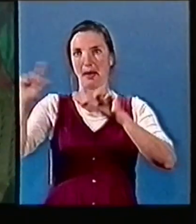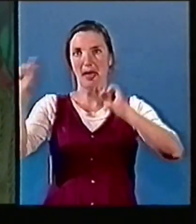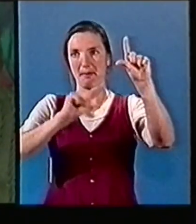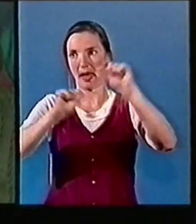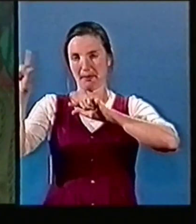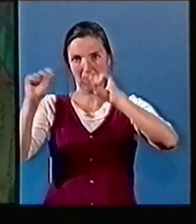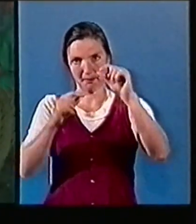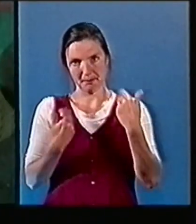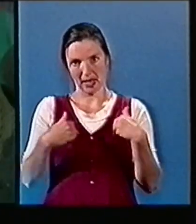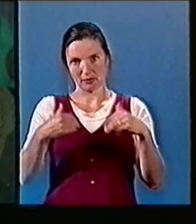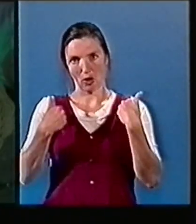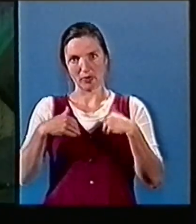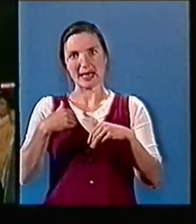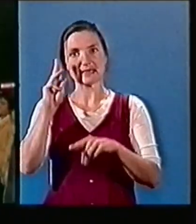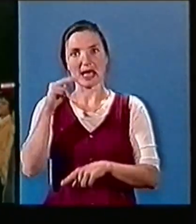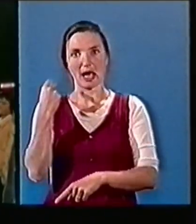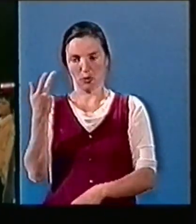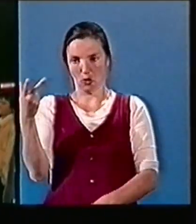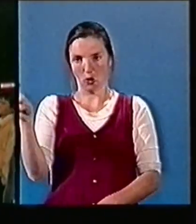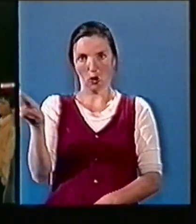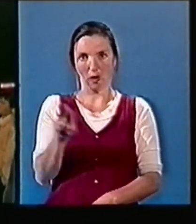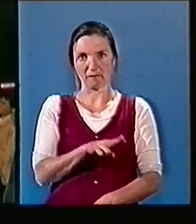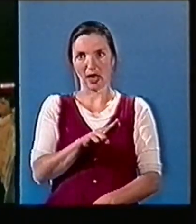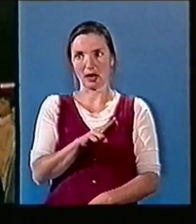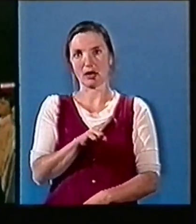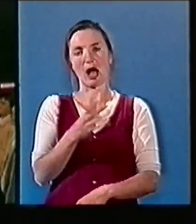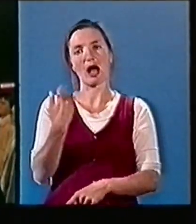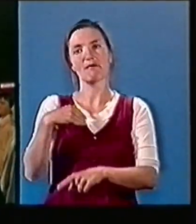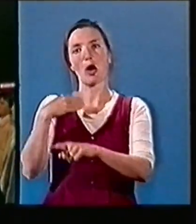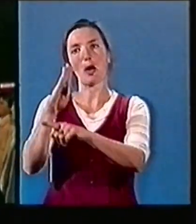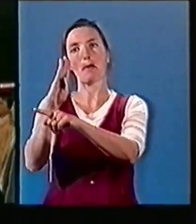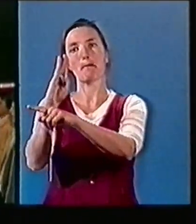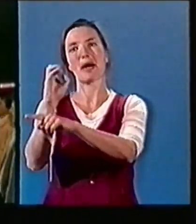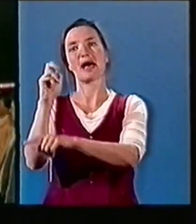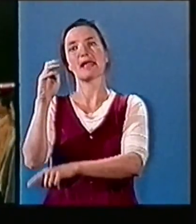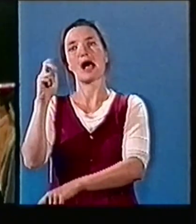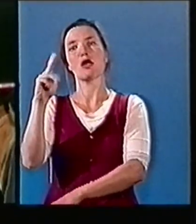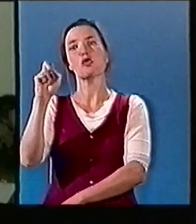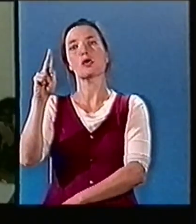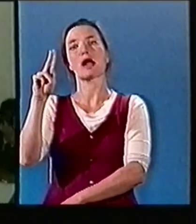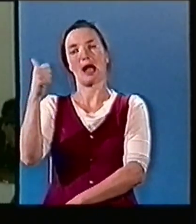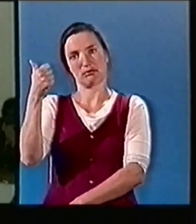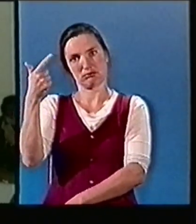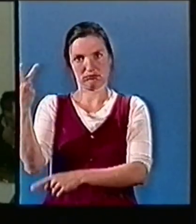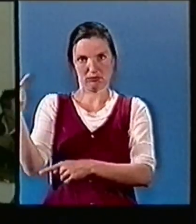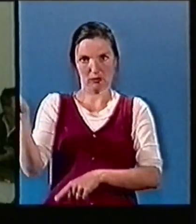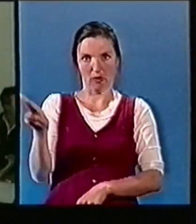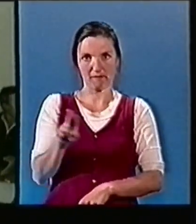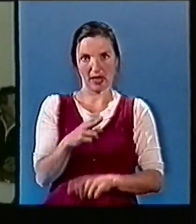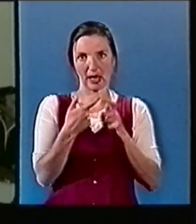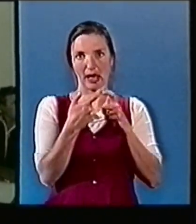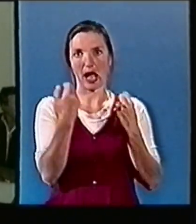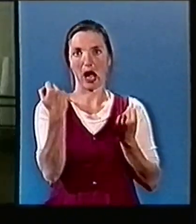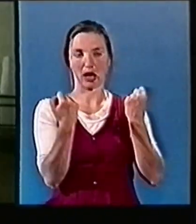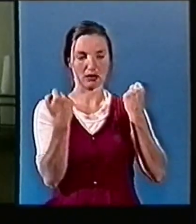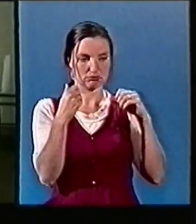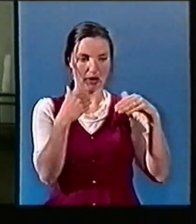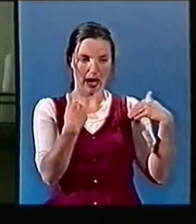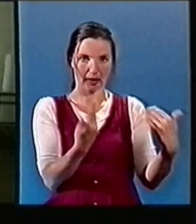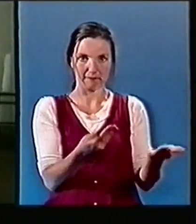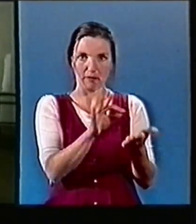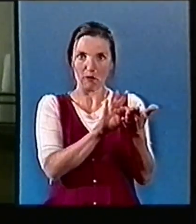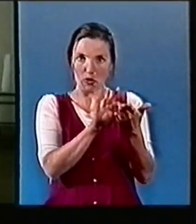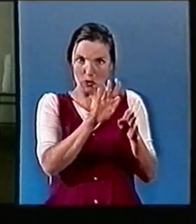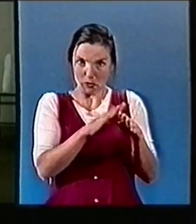des milliers de réfugiés serbes, réfugiés à Benyelouka, ont pris l'écart pour aller voter à Drar. Les croates ont bien été